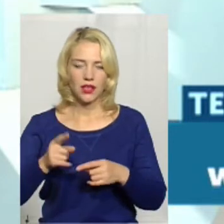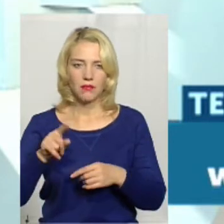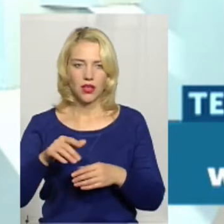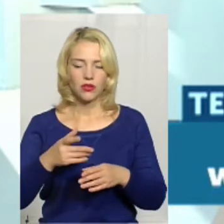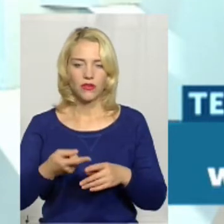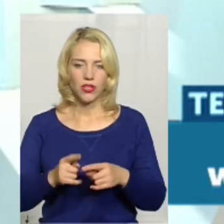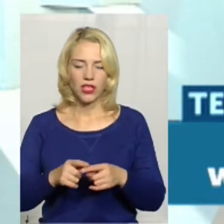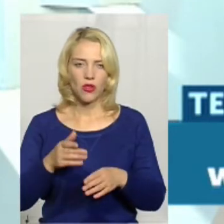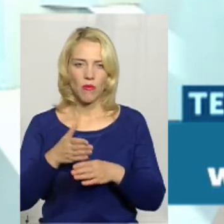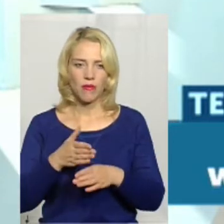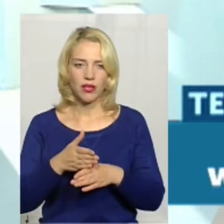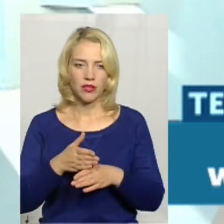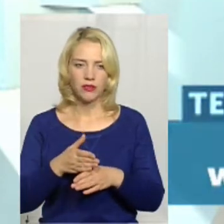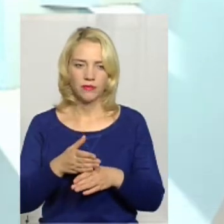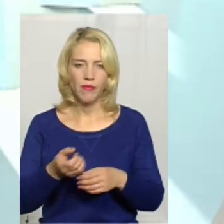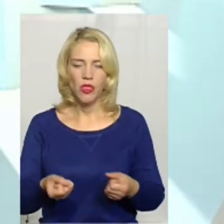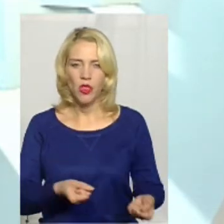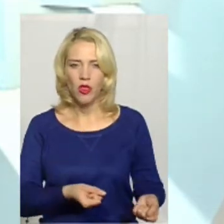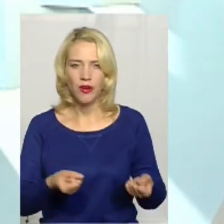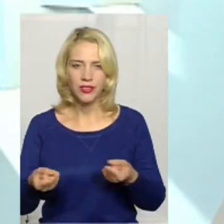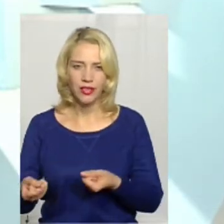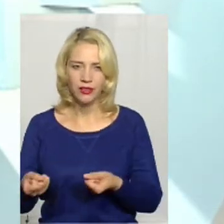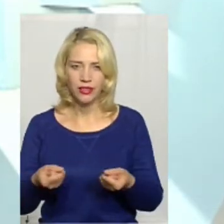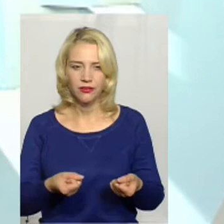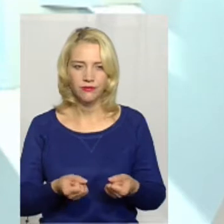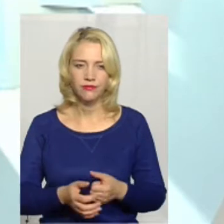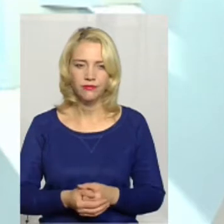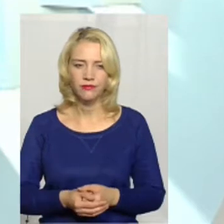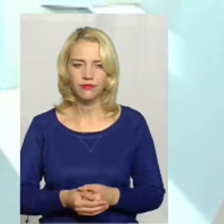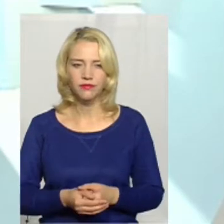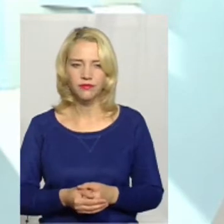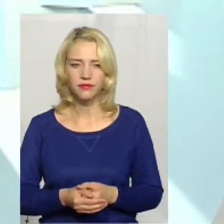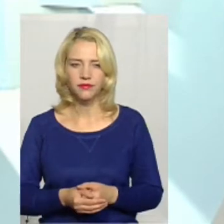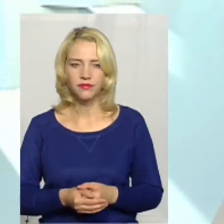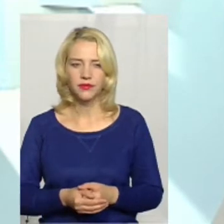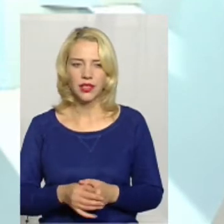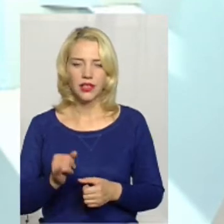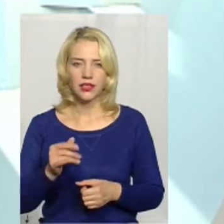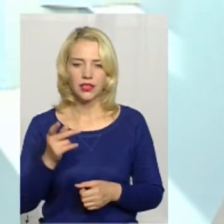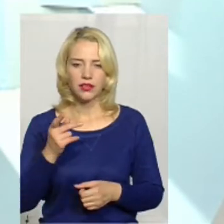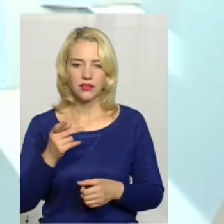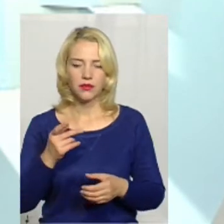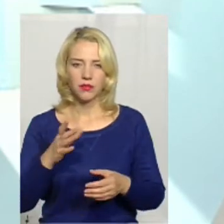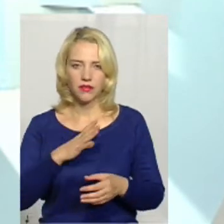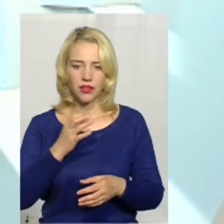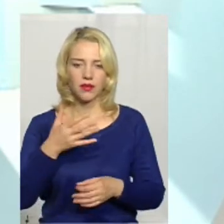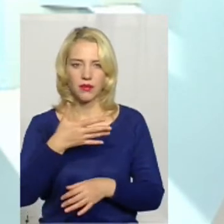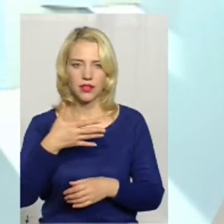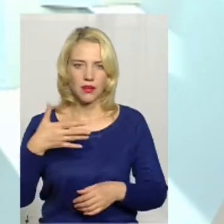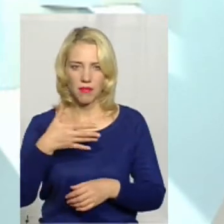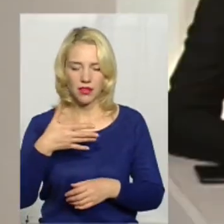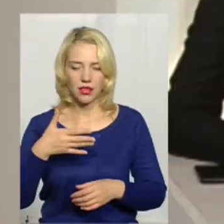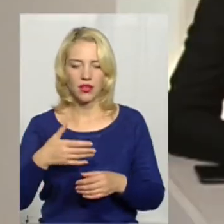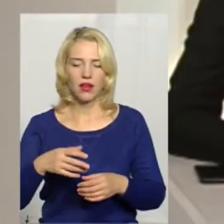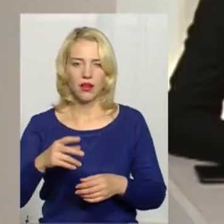допомагають, як носилочні технічні працівники, і часом треба з п'ятого поверху зносити